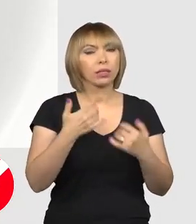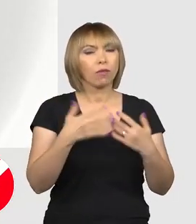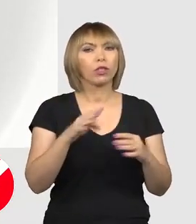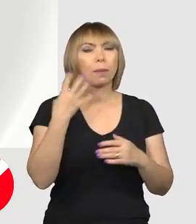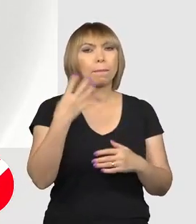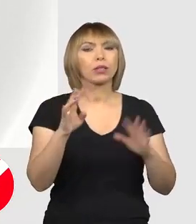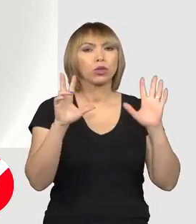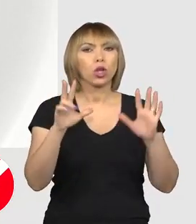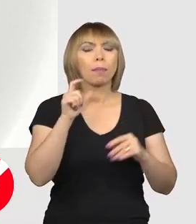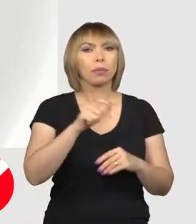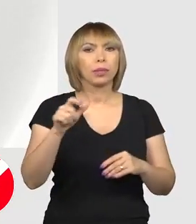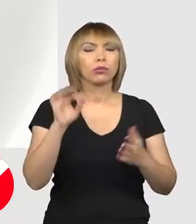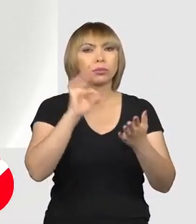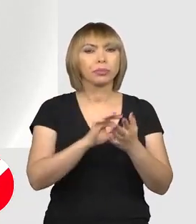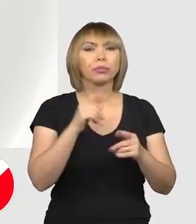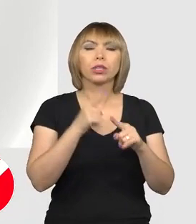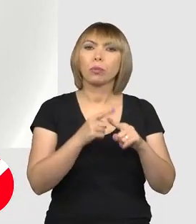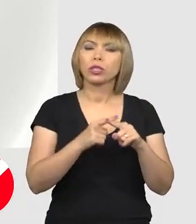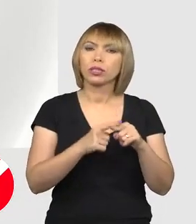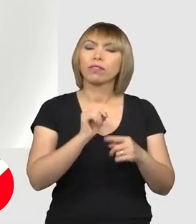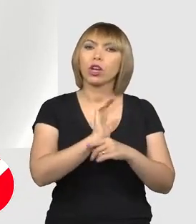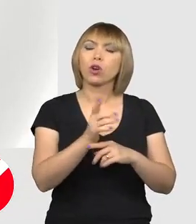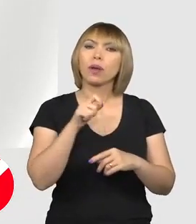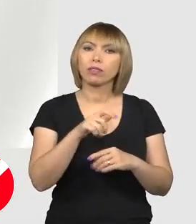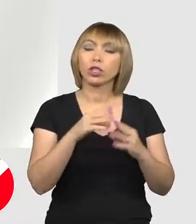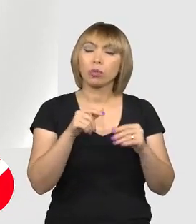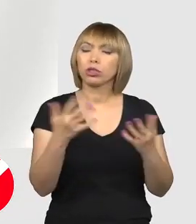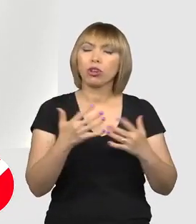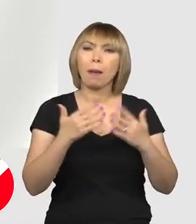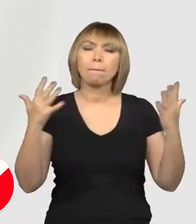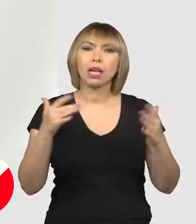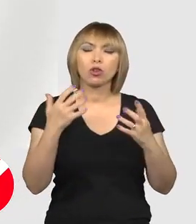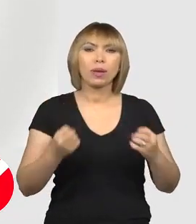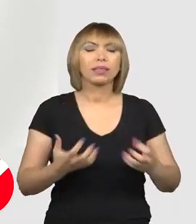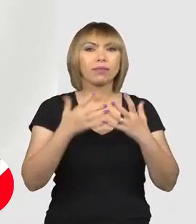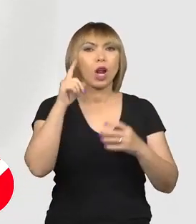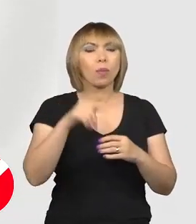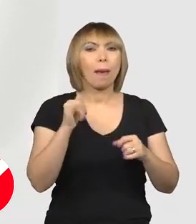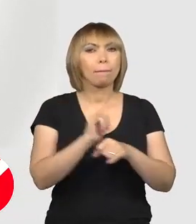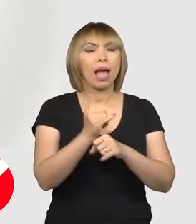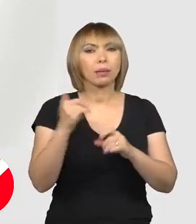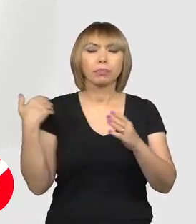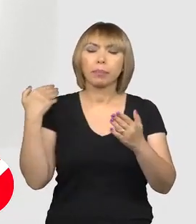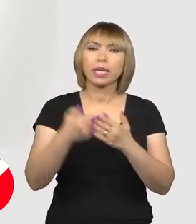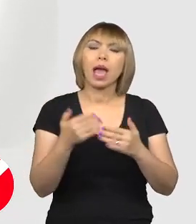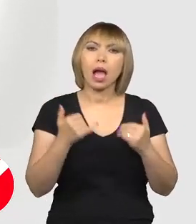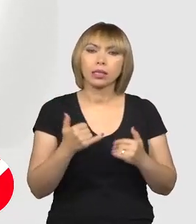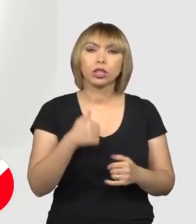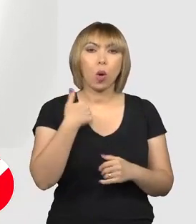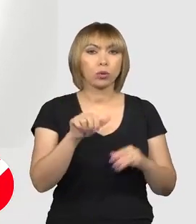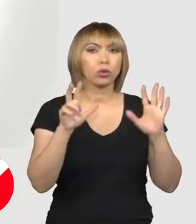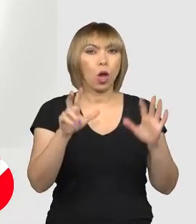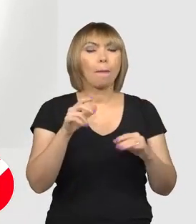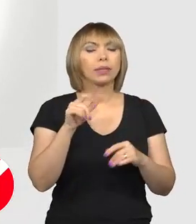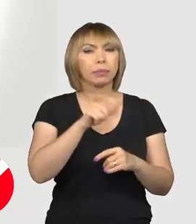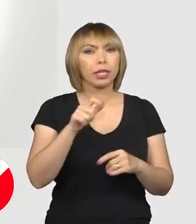408 persoane confirmate cu COVID-19 în România. Este cel mai mare număr de infectați din luna mai și până astăzi. 108 persoane